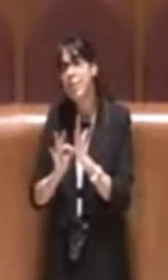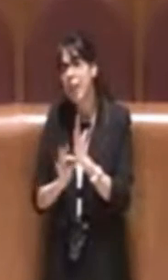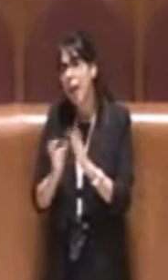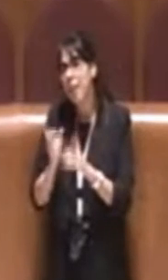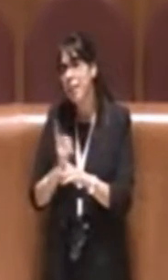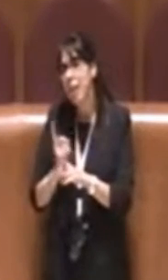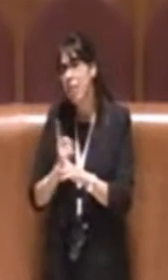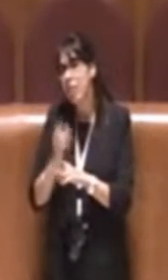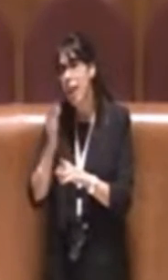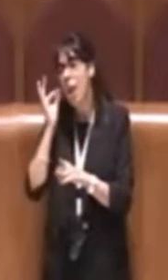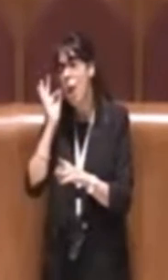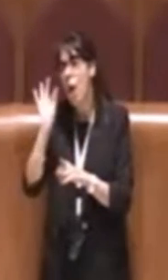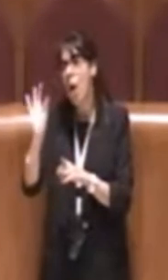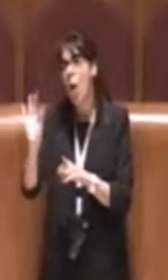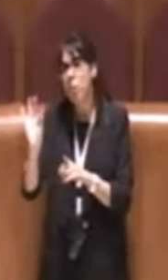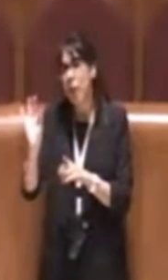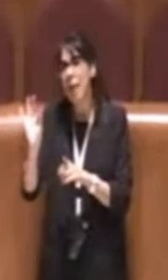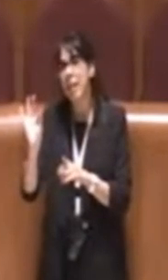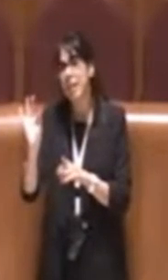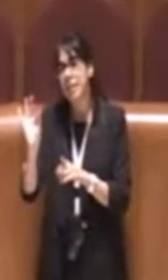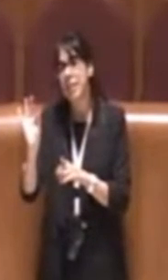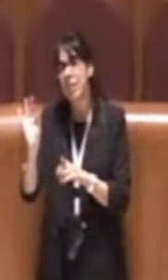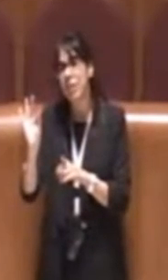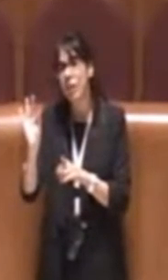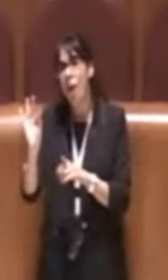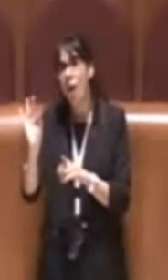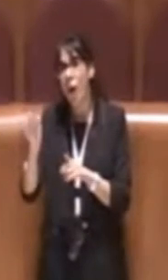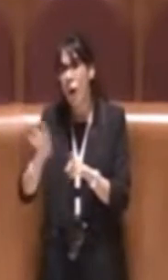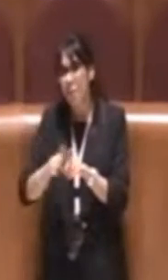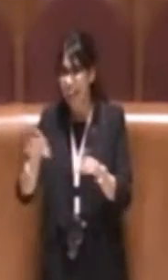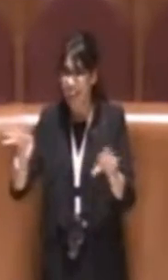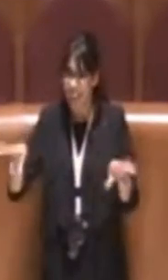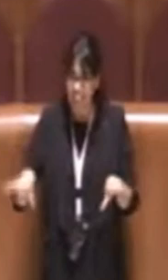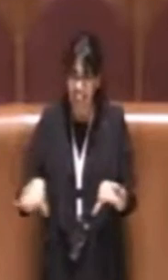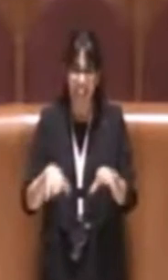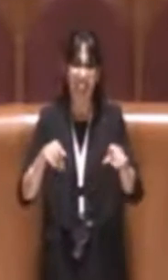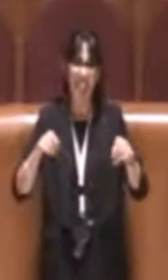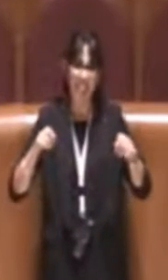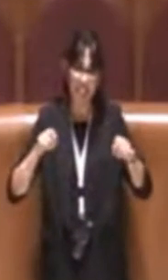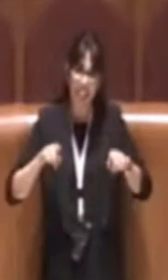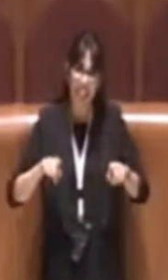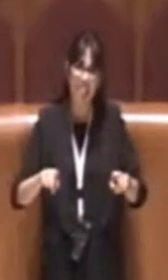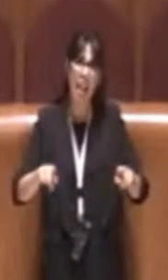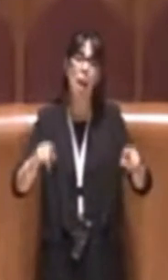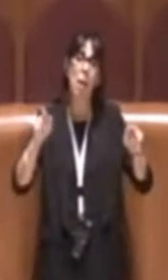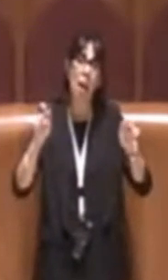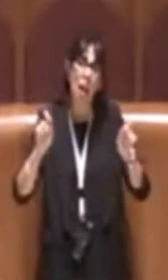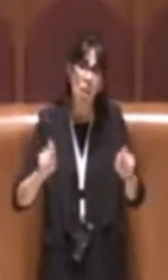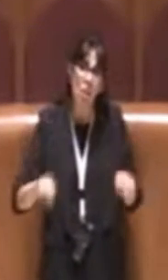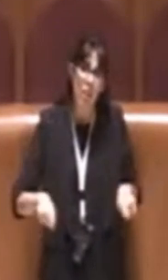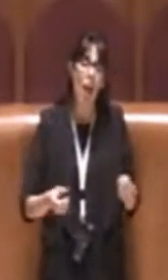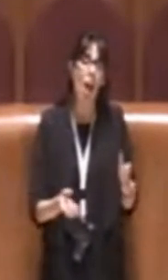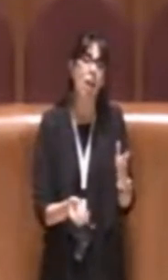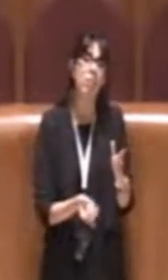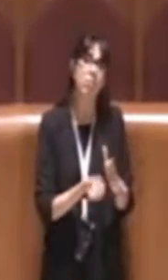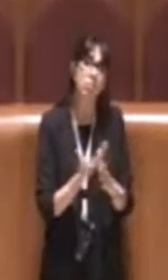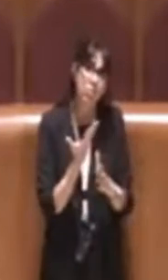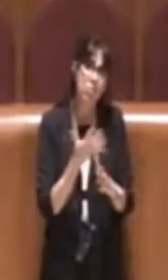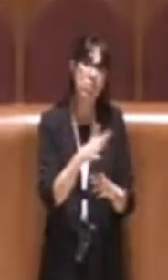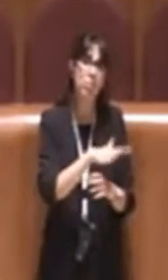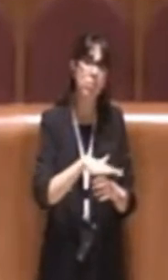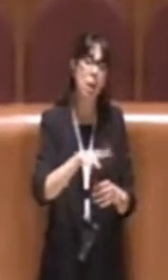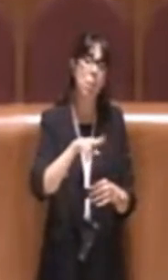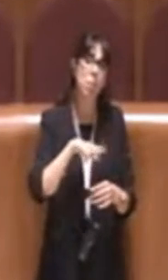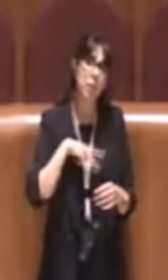partire assolutamente in maniera contestuale e contemporanea la realizzazione sia dei comparti